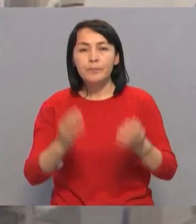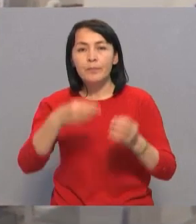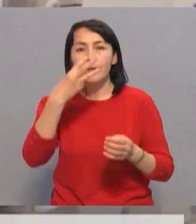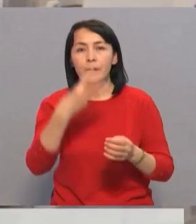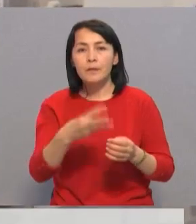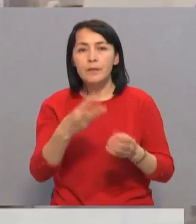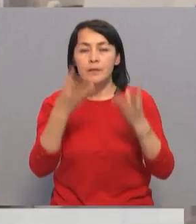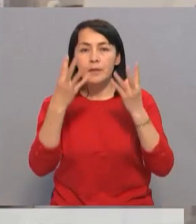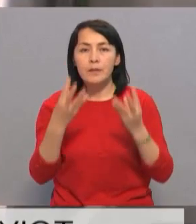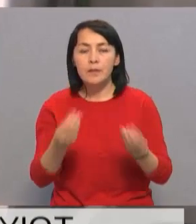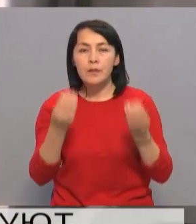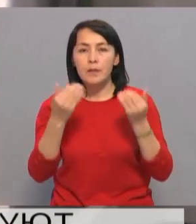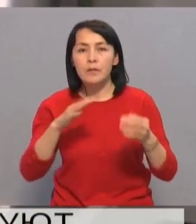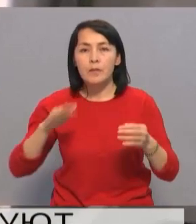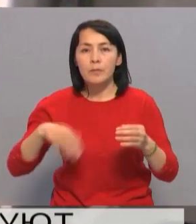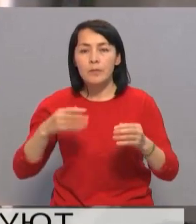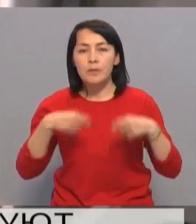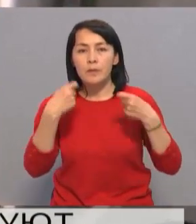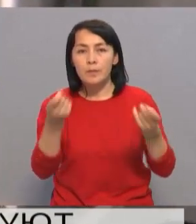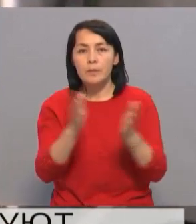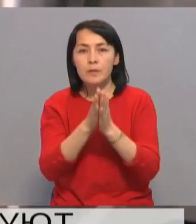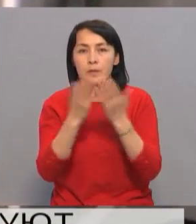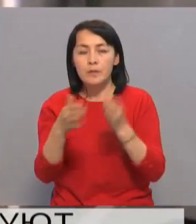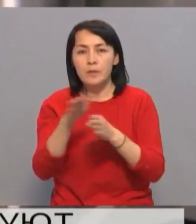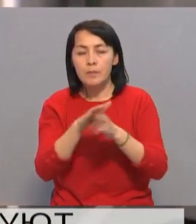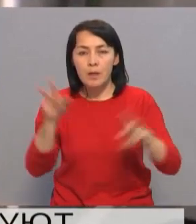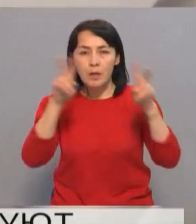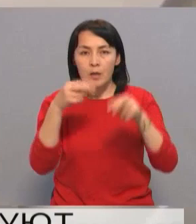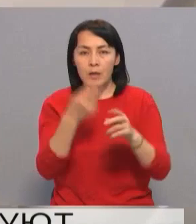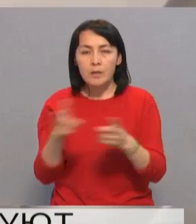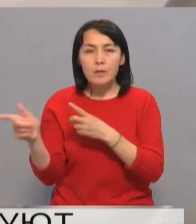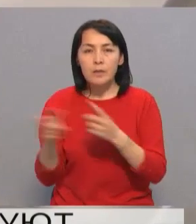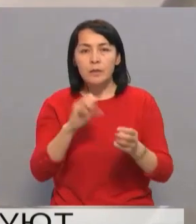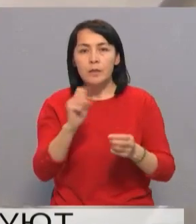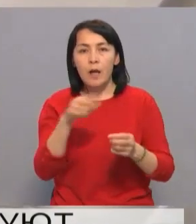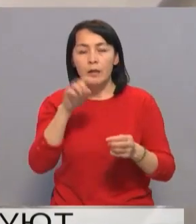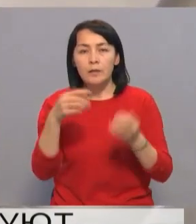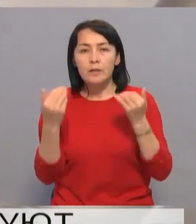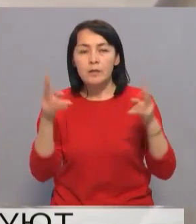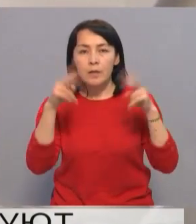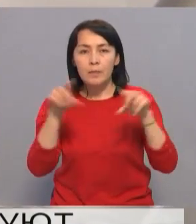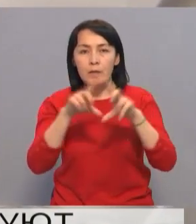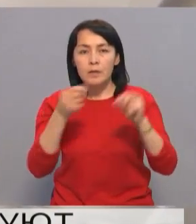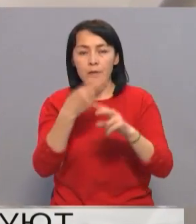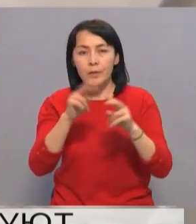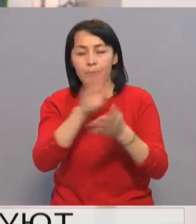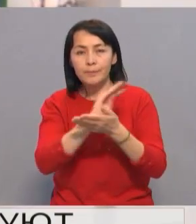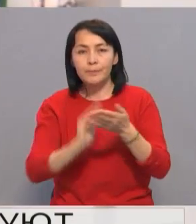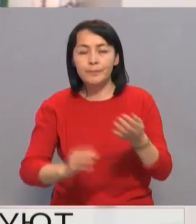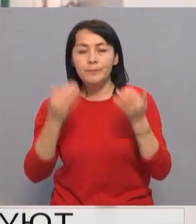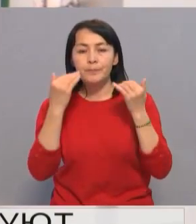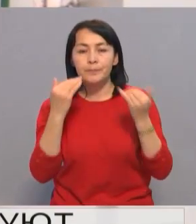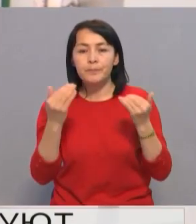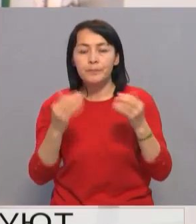30 календарных дней после выдачи уведомления о проведении проверки готовится акт о назначении проверки объекта, который регистрируется в